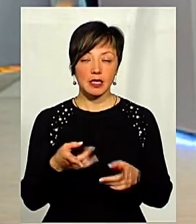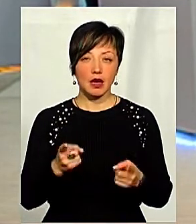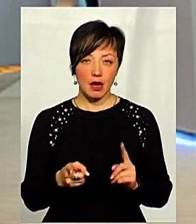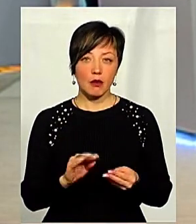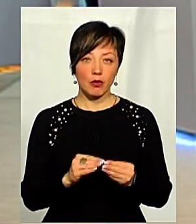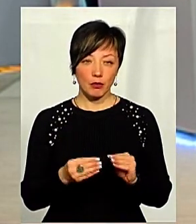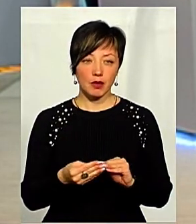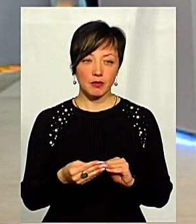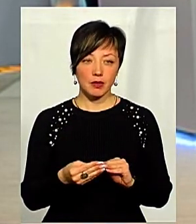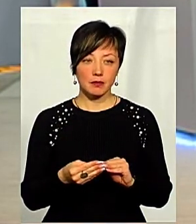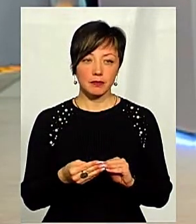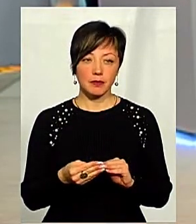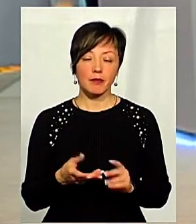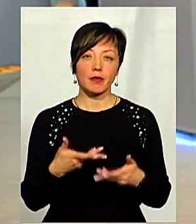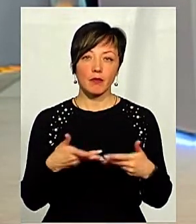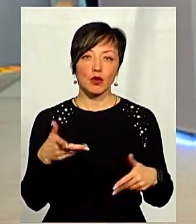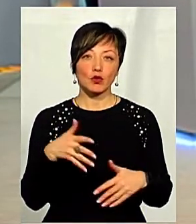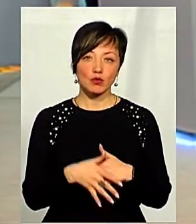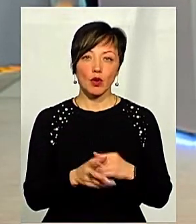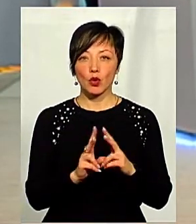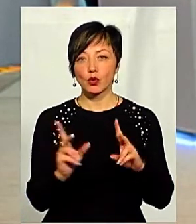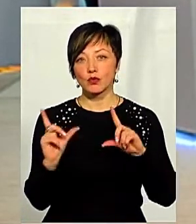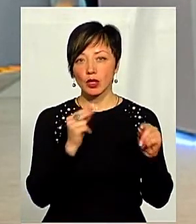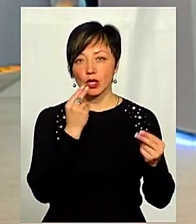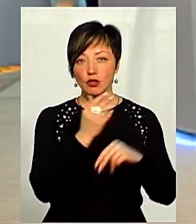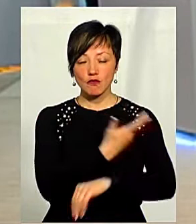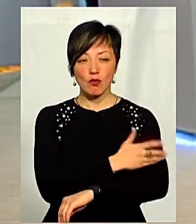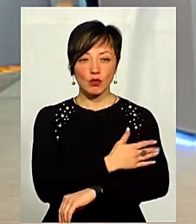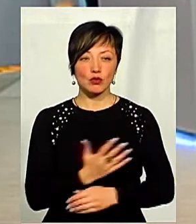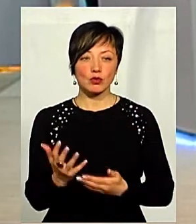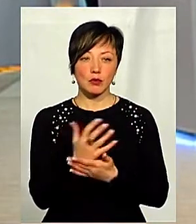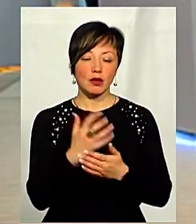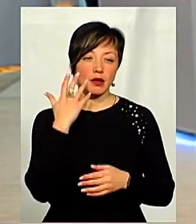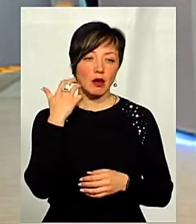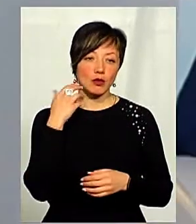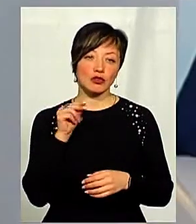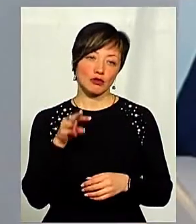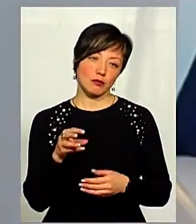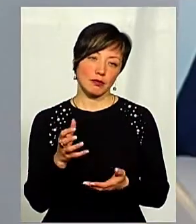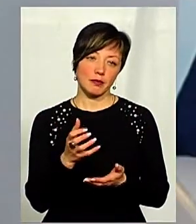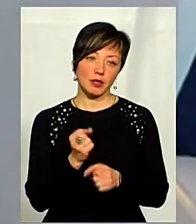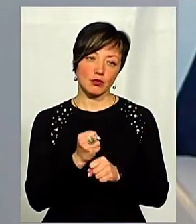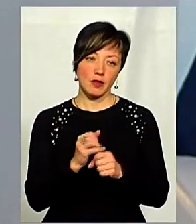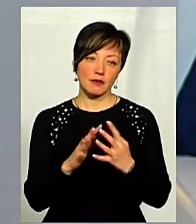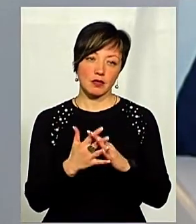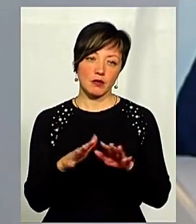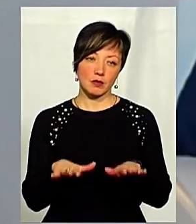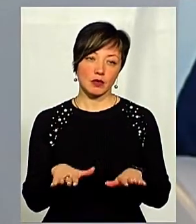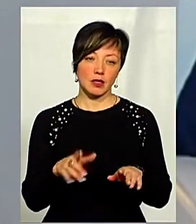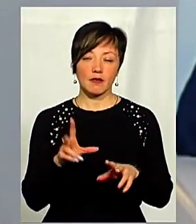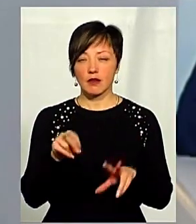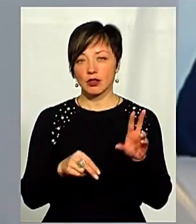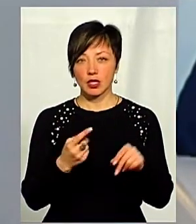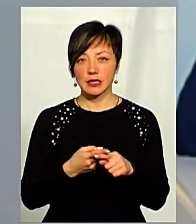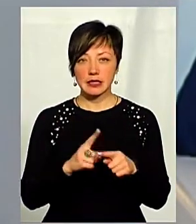проблема. Тобто, ми розуміємо, що хтось поїде краще в Польщу збирати яблука, ніж піде працювати в сільську місцевість. І я вважаю, що це